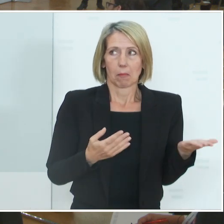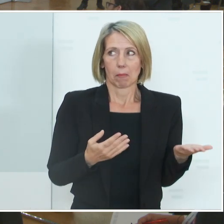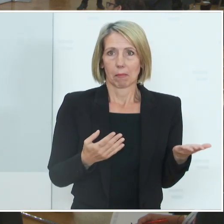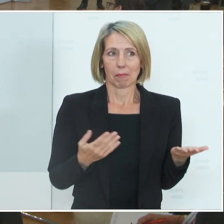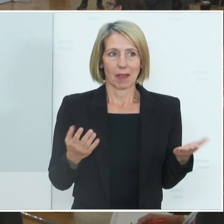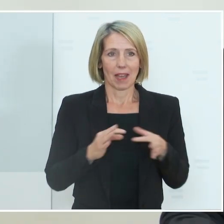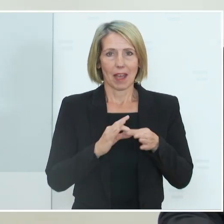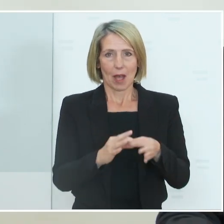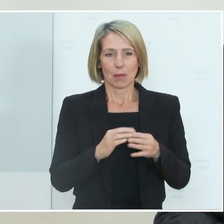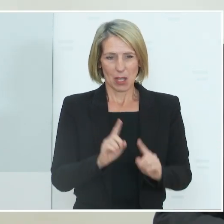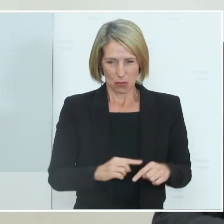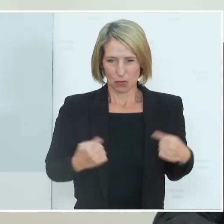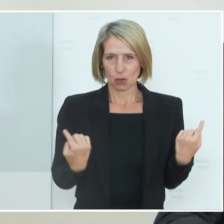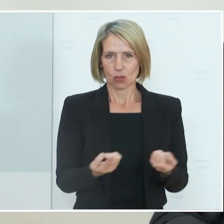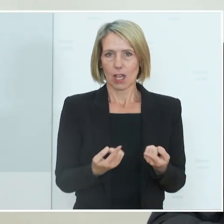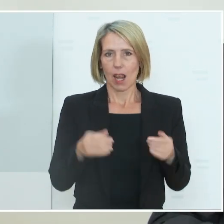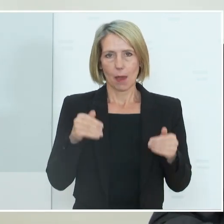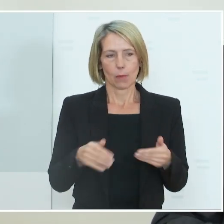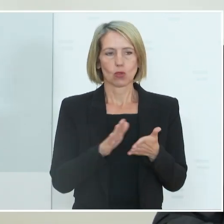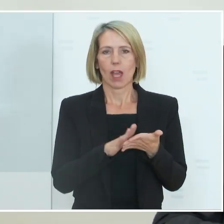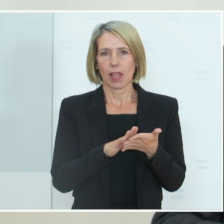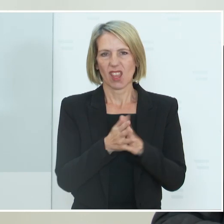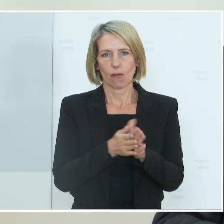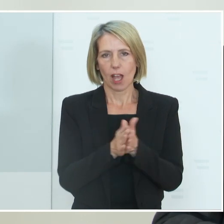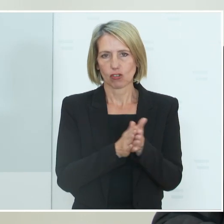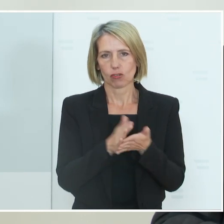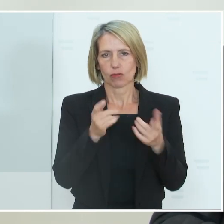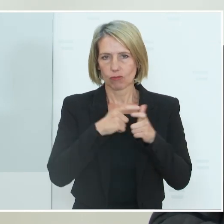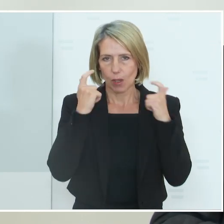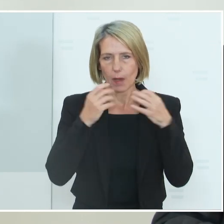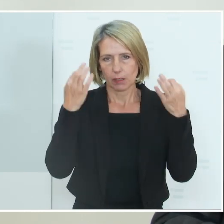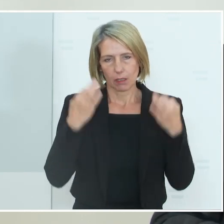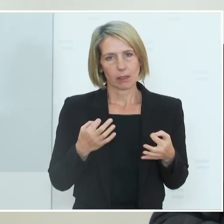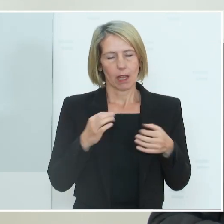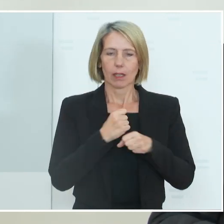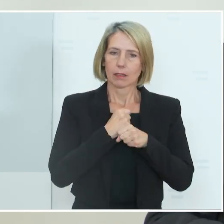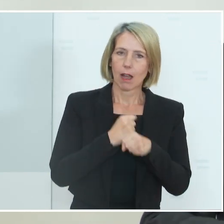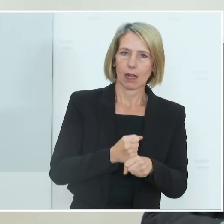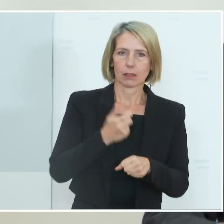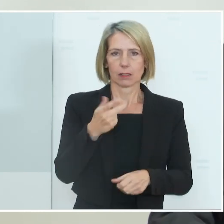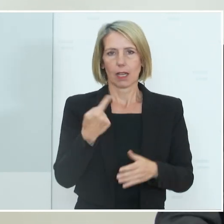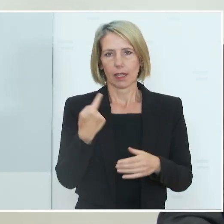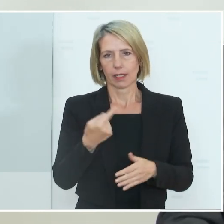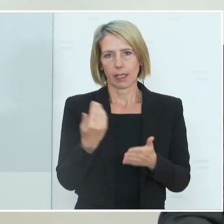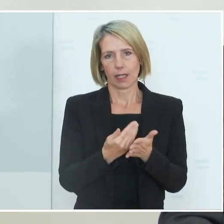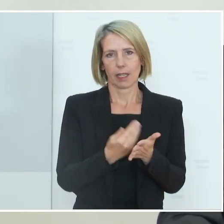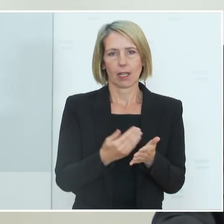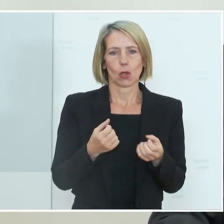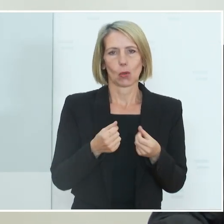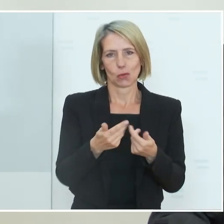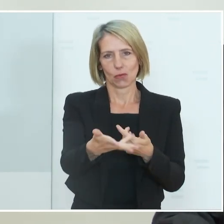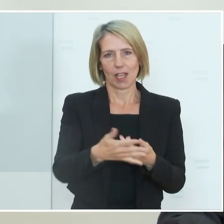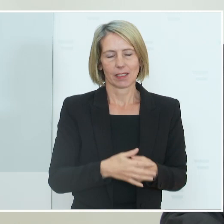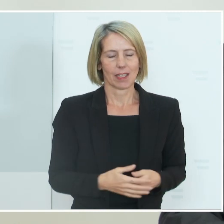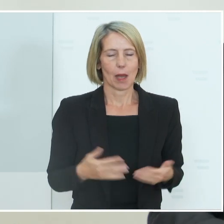ankommen. Am Ende, wir müssen uns die Hände waschen, Masken tragen, Abstand halten, uns an die 3G-Regelung halten. Jetzt haben wir eine, glaube